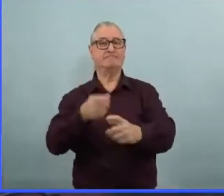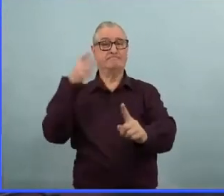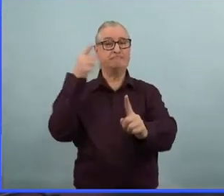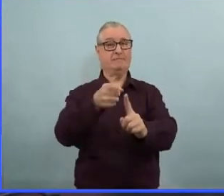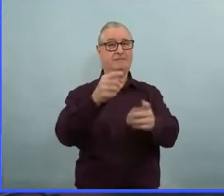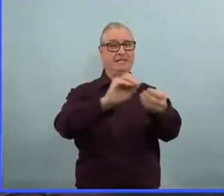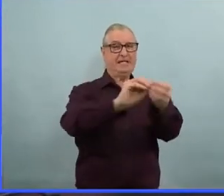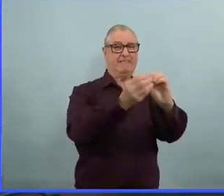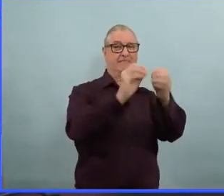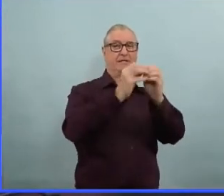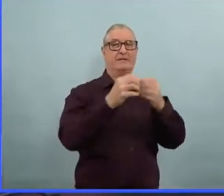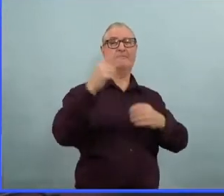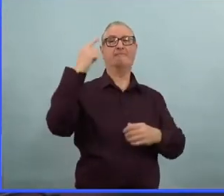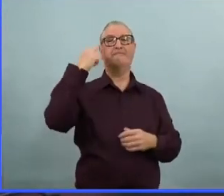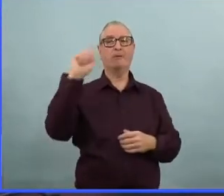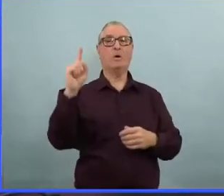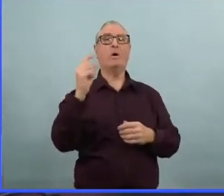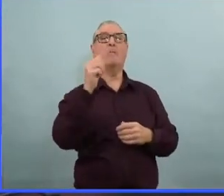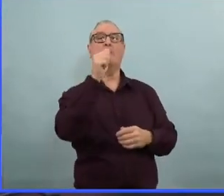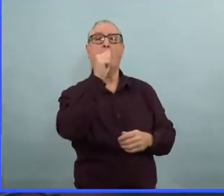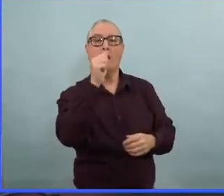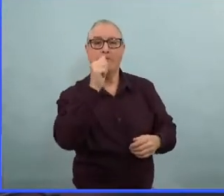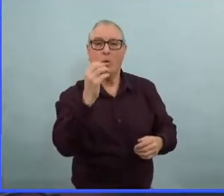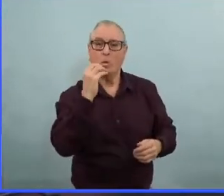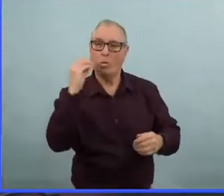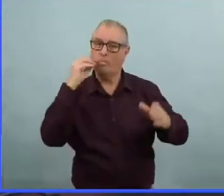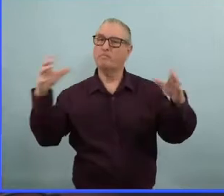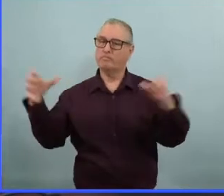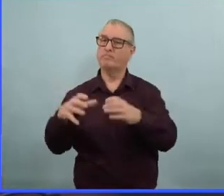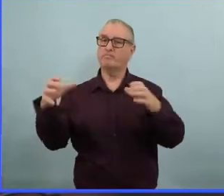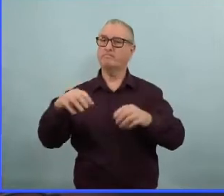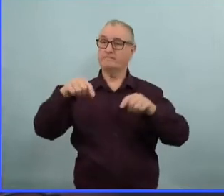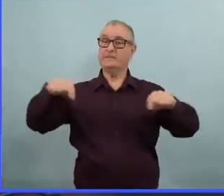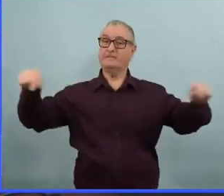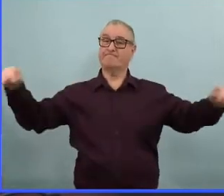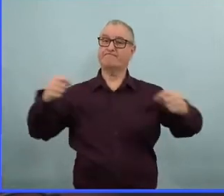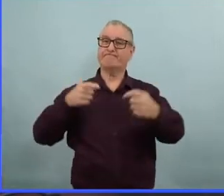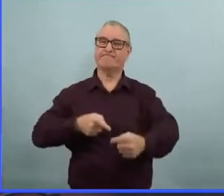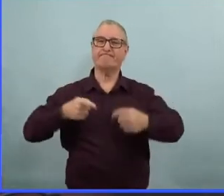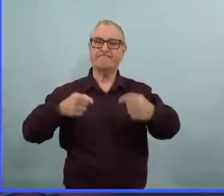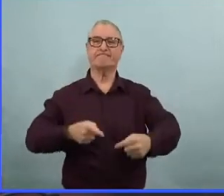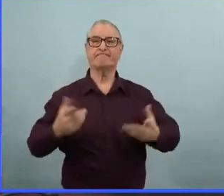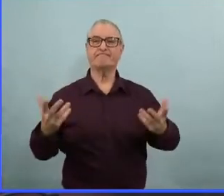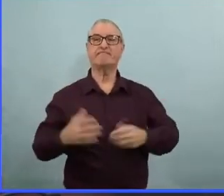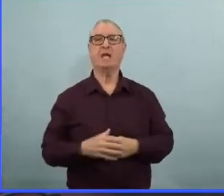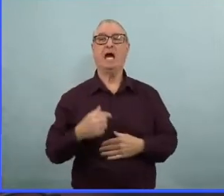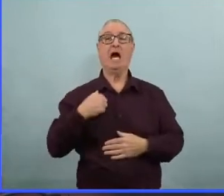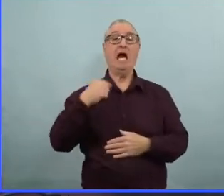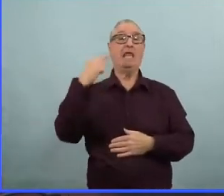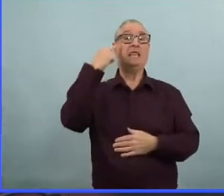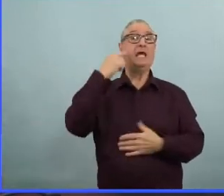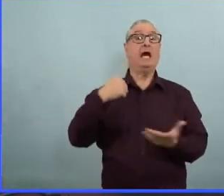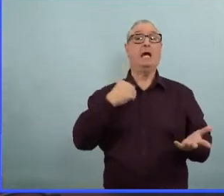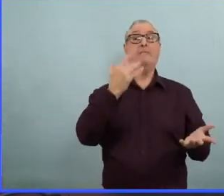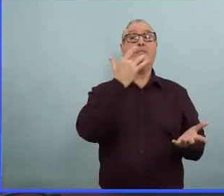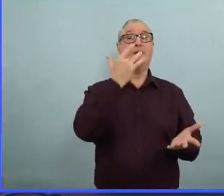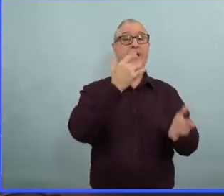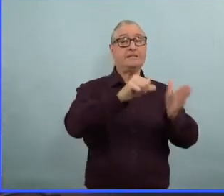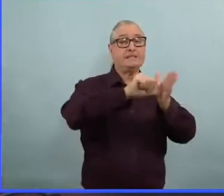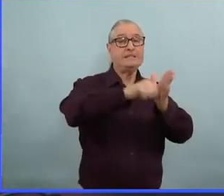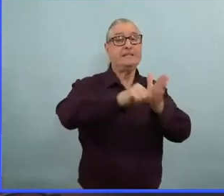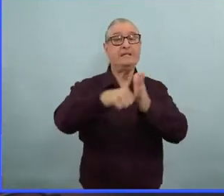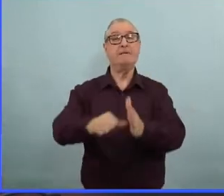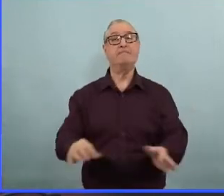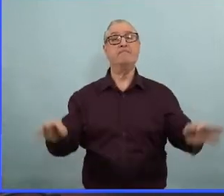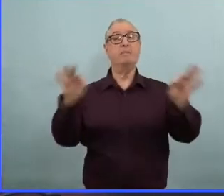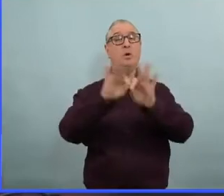des rassemblements dans les résidences privées. Ce qui est important, c'est le message qu'on essaie de faire passer. Il faut absolument faire tout ce